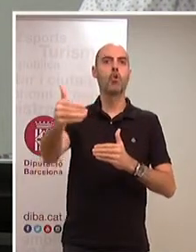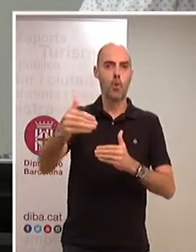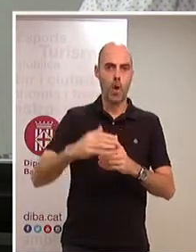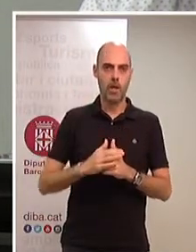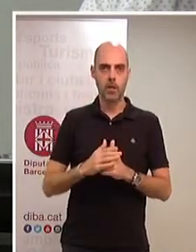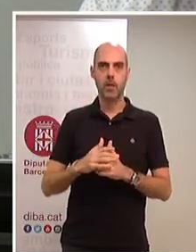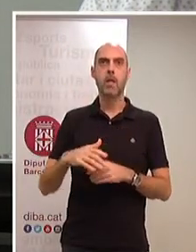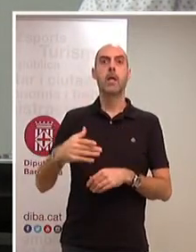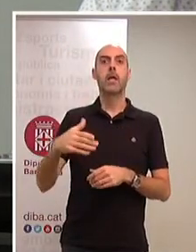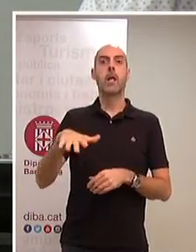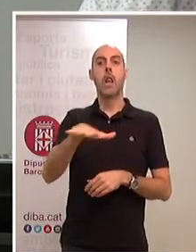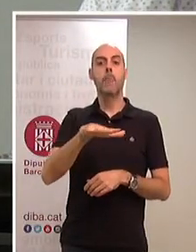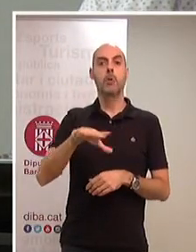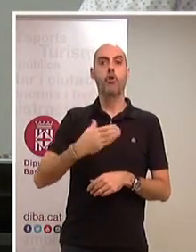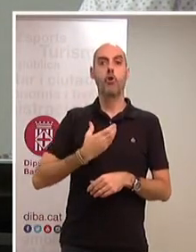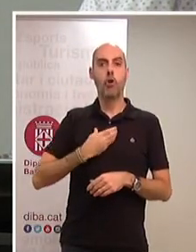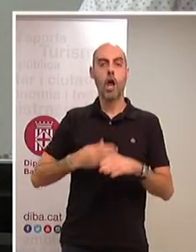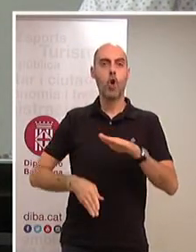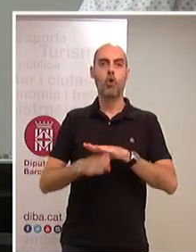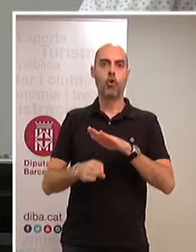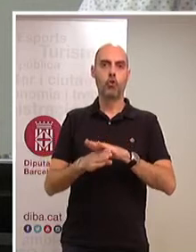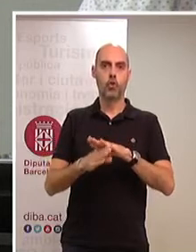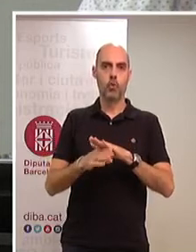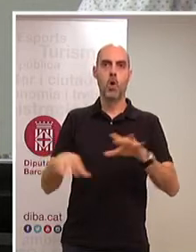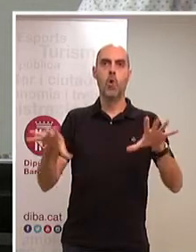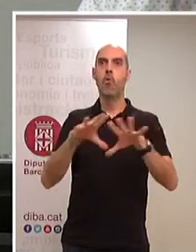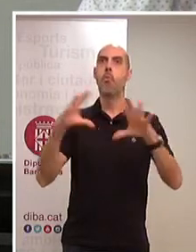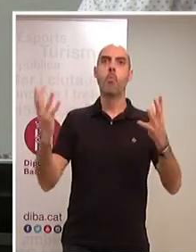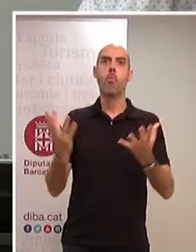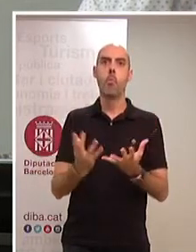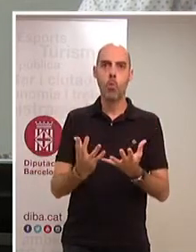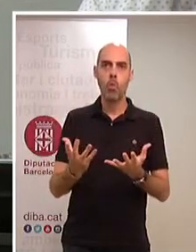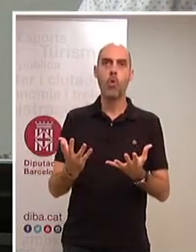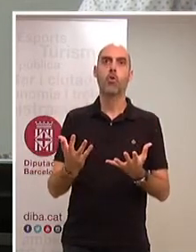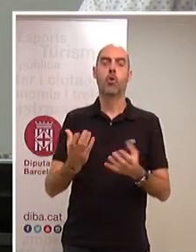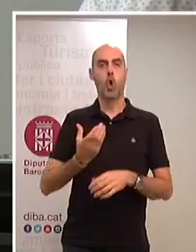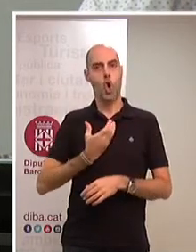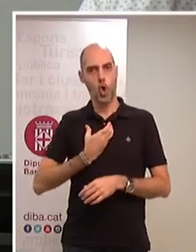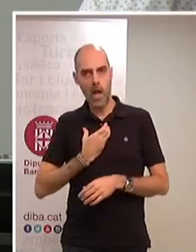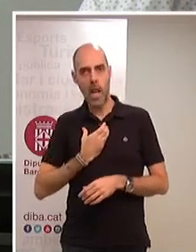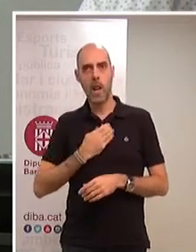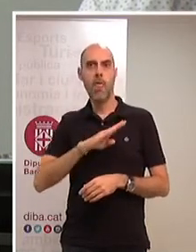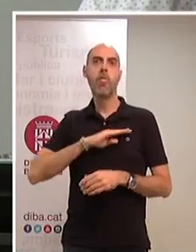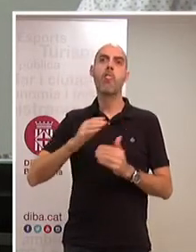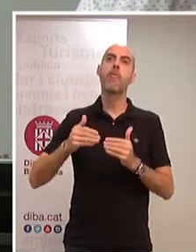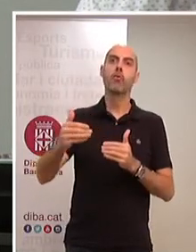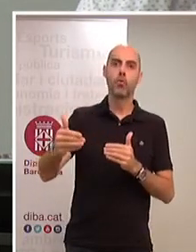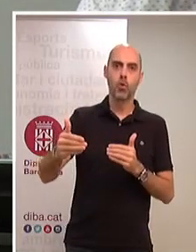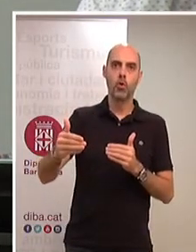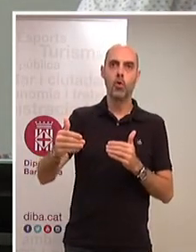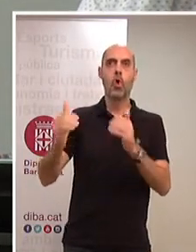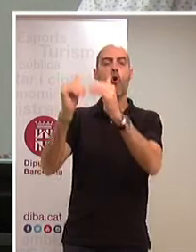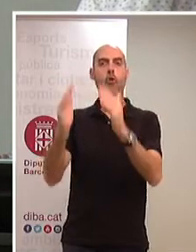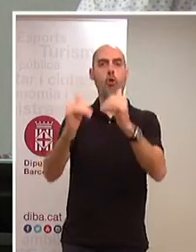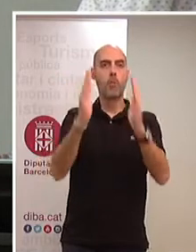sigui un món local de futur, unes corporacions